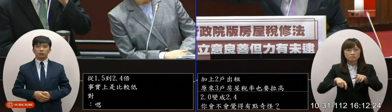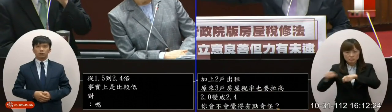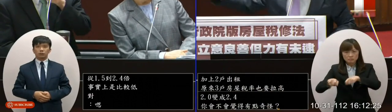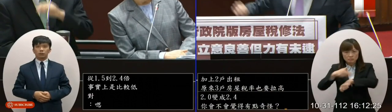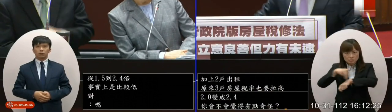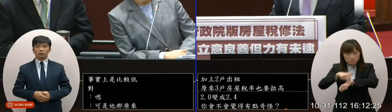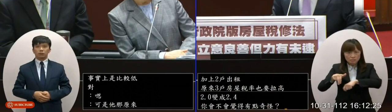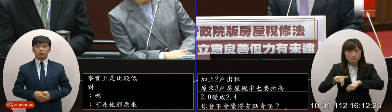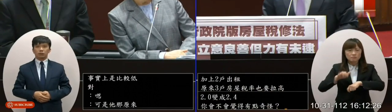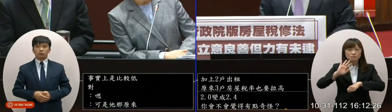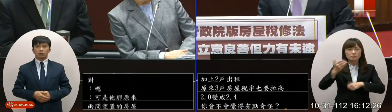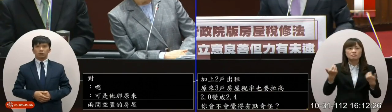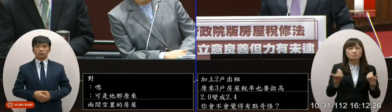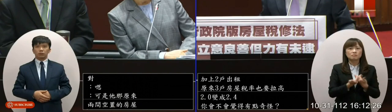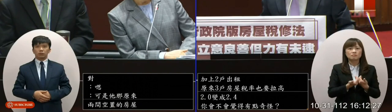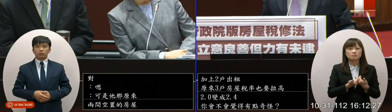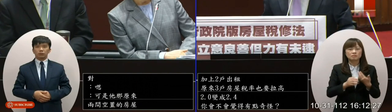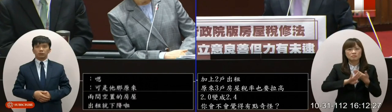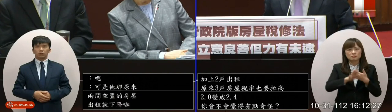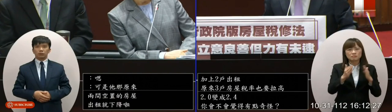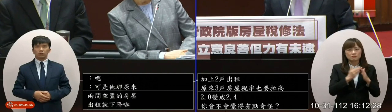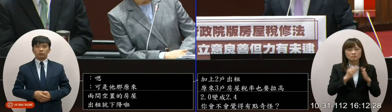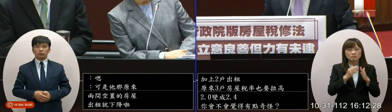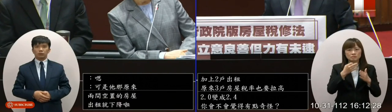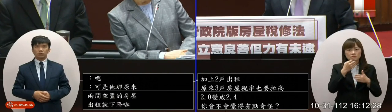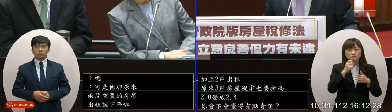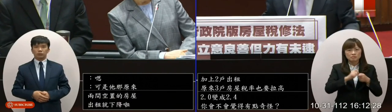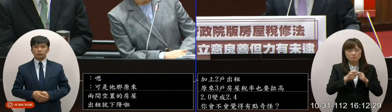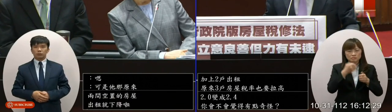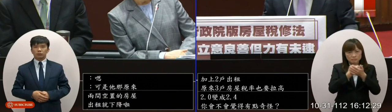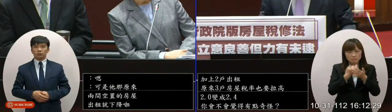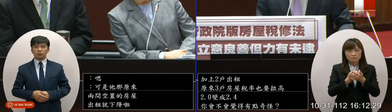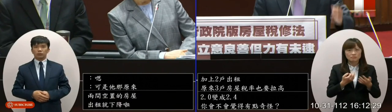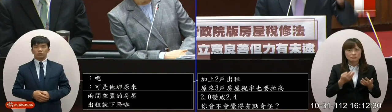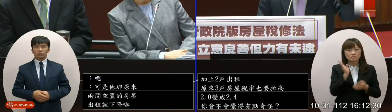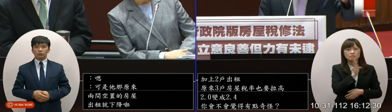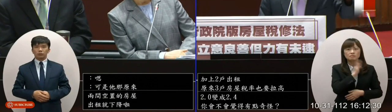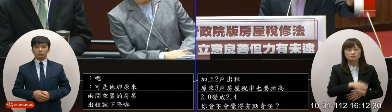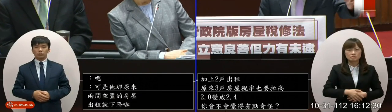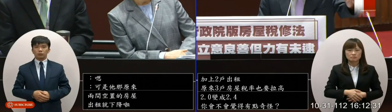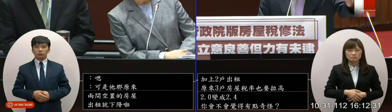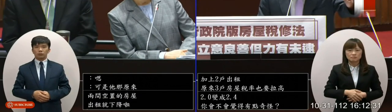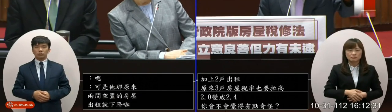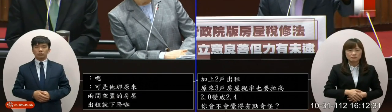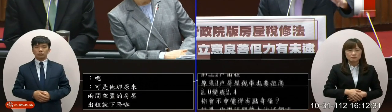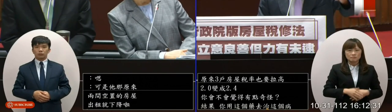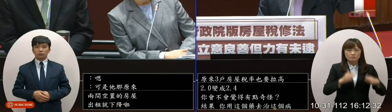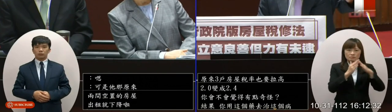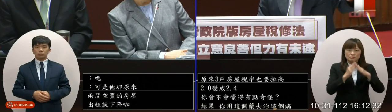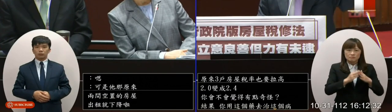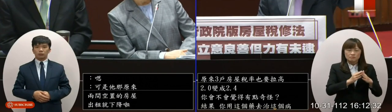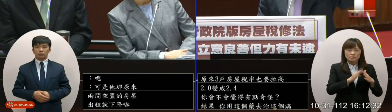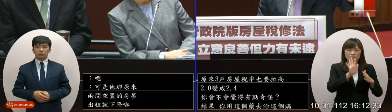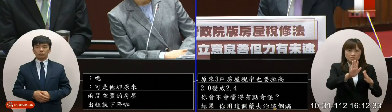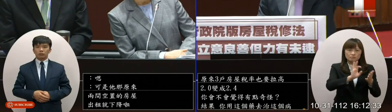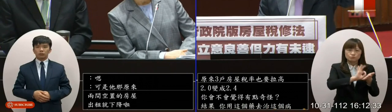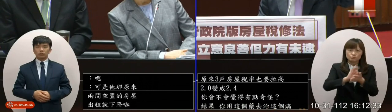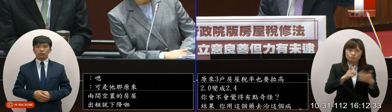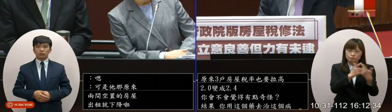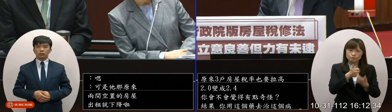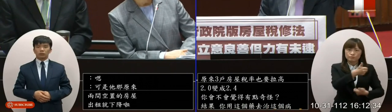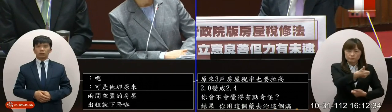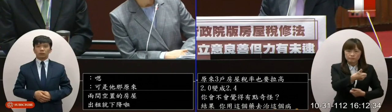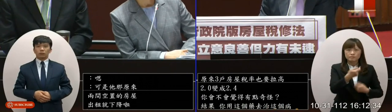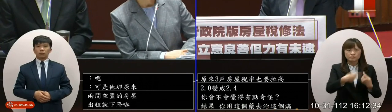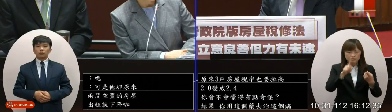是變成其他房屋再減稅你很奇怪啊我再講一次喔有效利用房屋就應該讓他達到有效利用